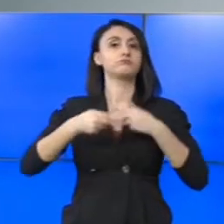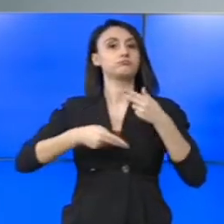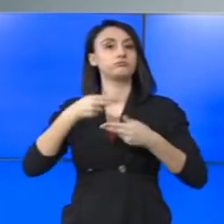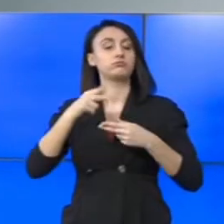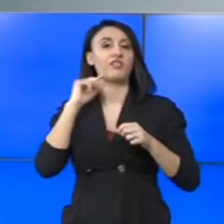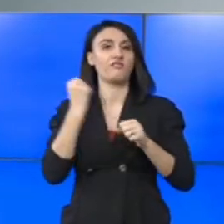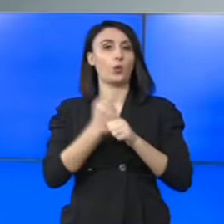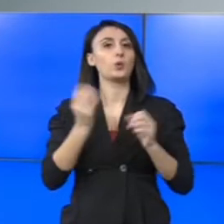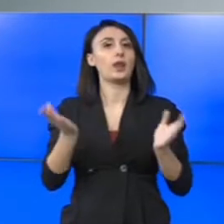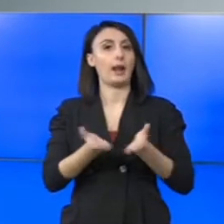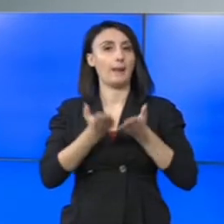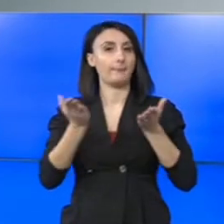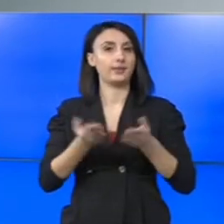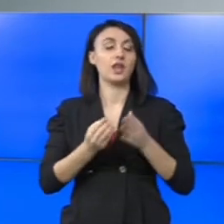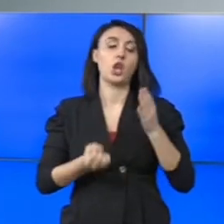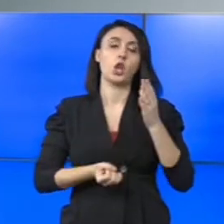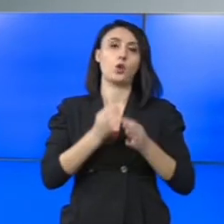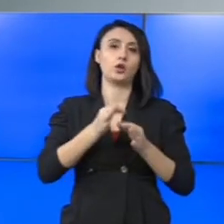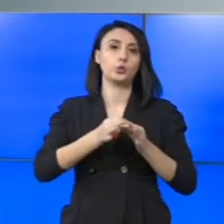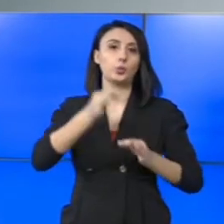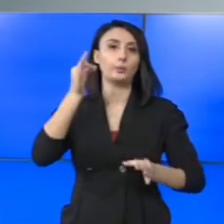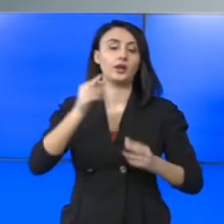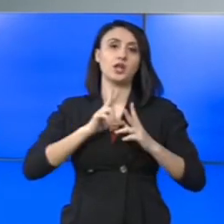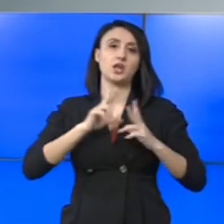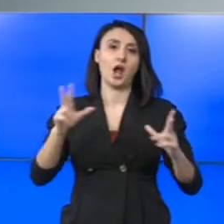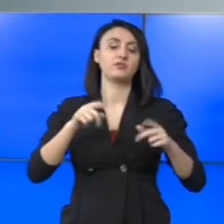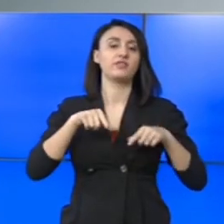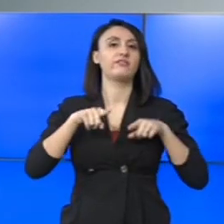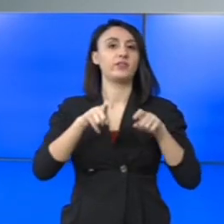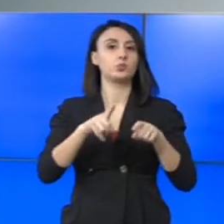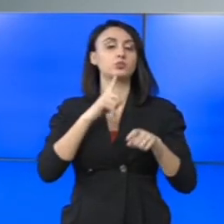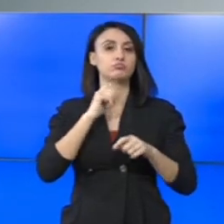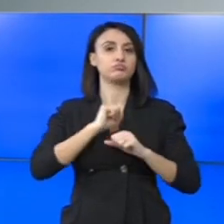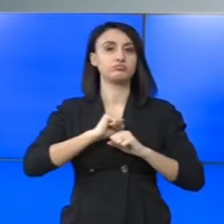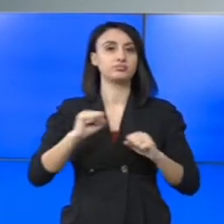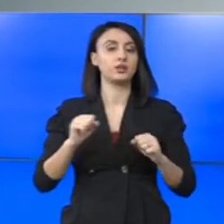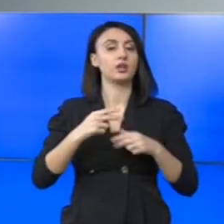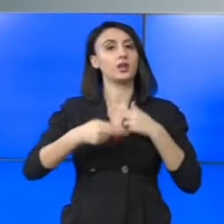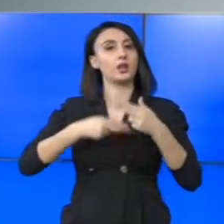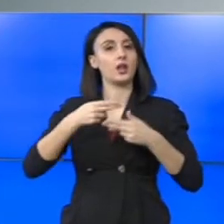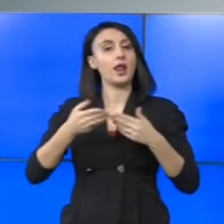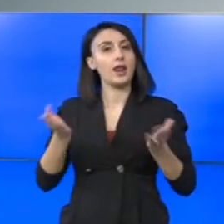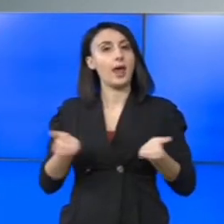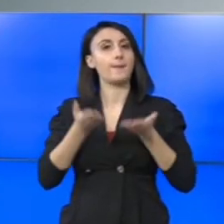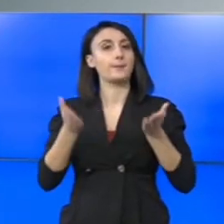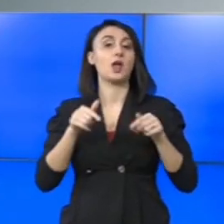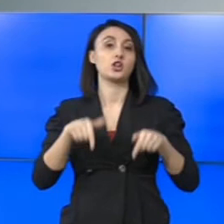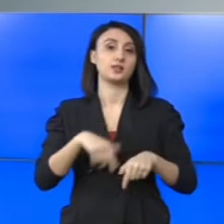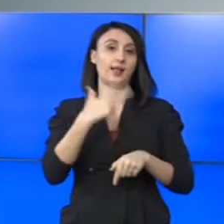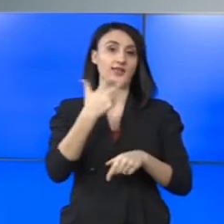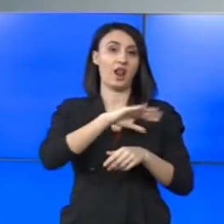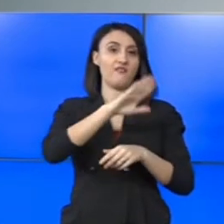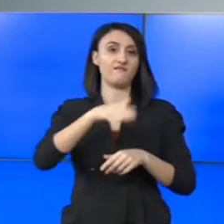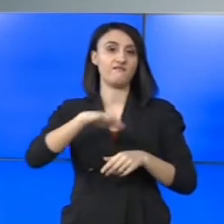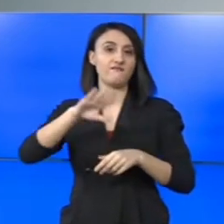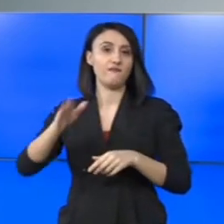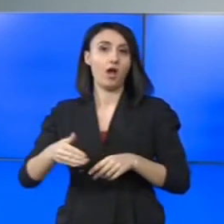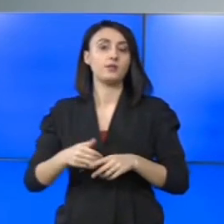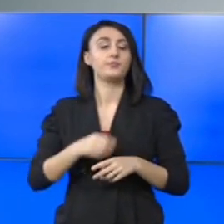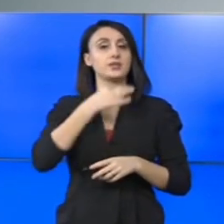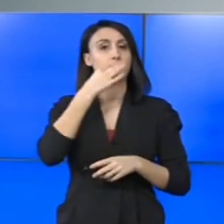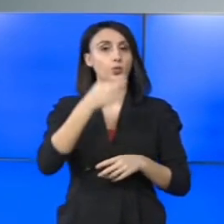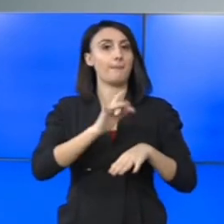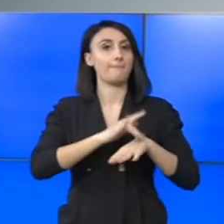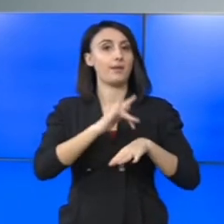făcute cât mai rapid. Noile tulpine ale severului coronavirus determină o contagiune crescută în acest al treilea val al pandemiei, mai